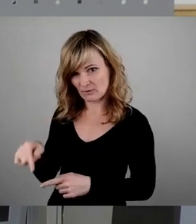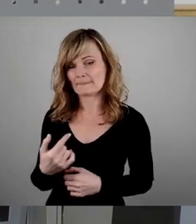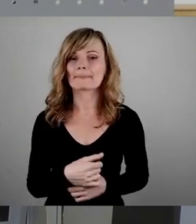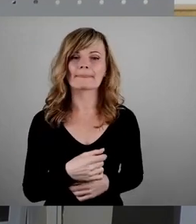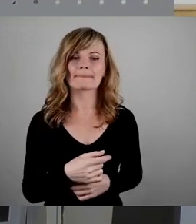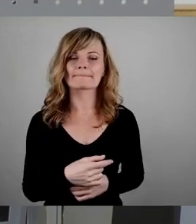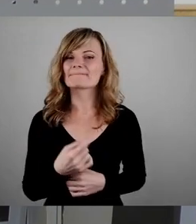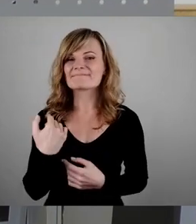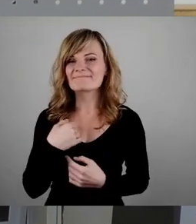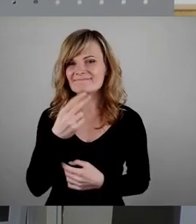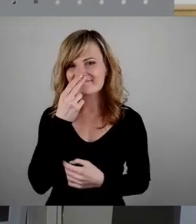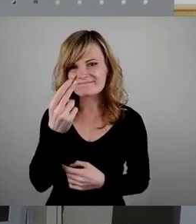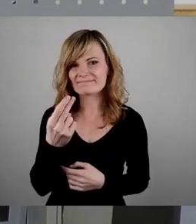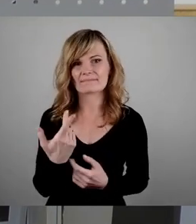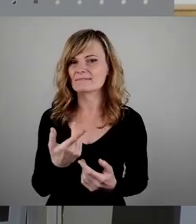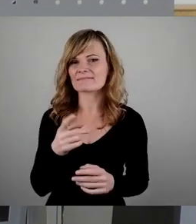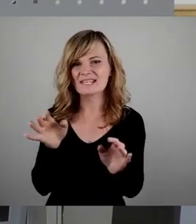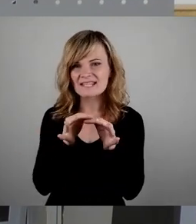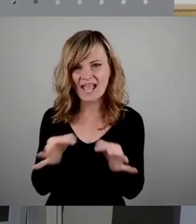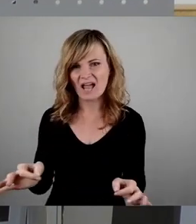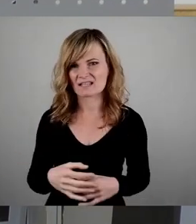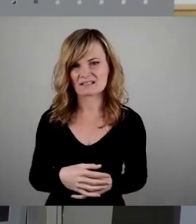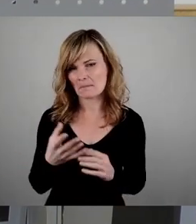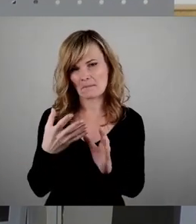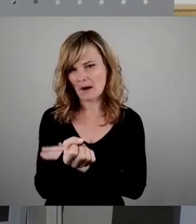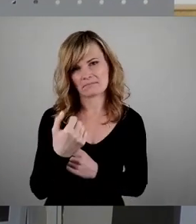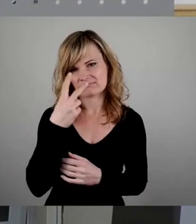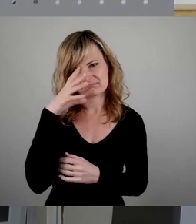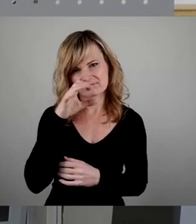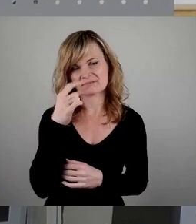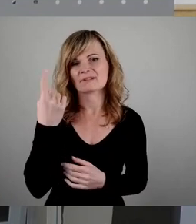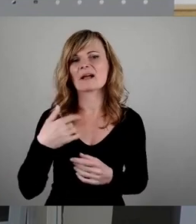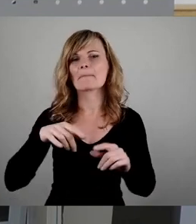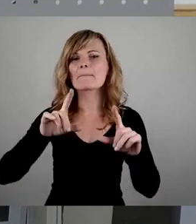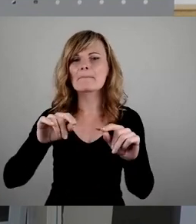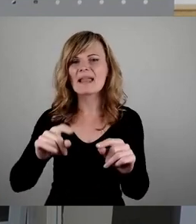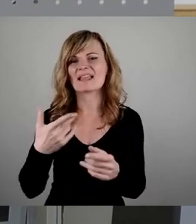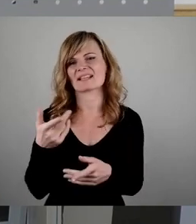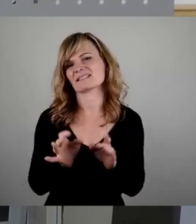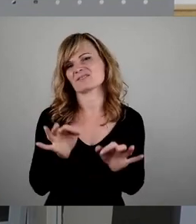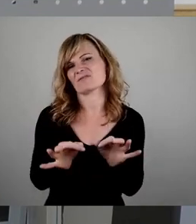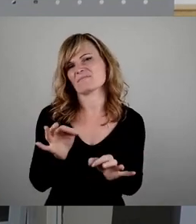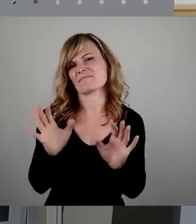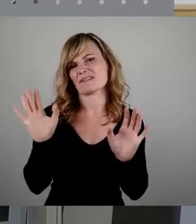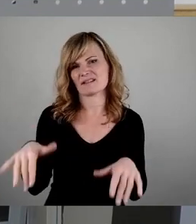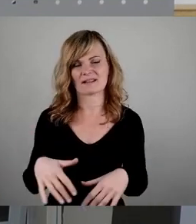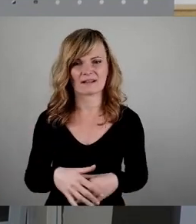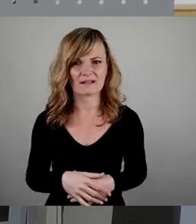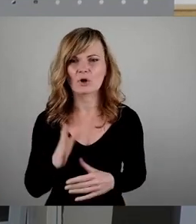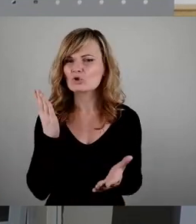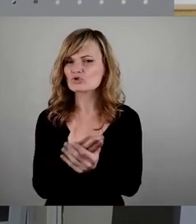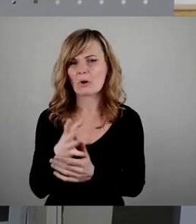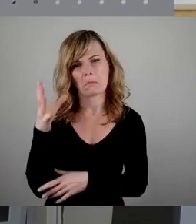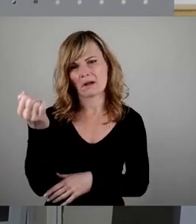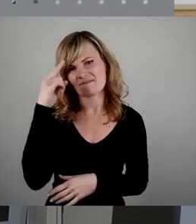Schollbach. Ich nenne das unehrlich, Herr Schollbach. Lassen Sie doch diese billigen Taschenspielertricks. Wir haben sie alle längst durchschaut.